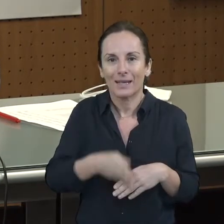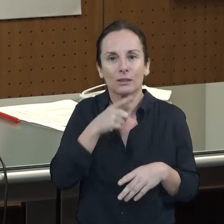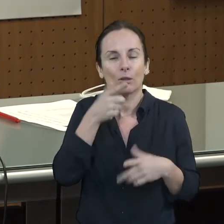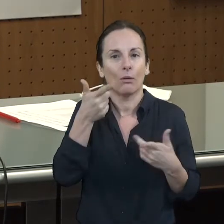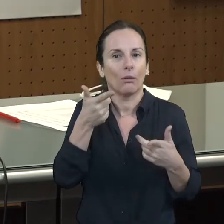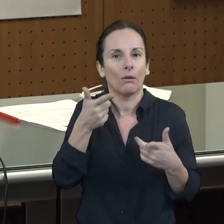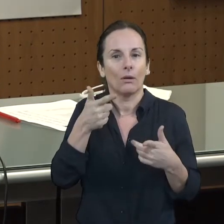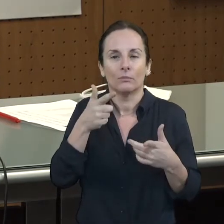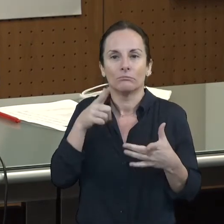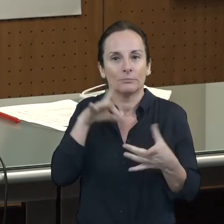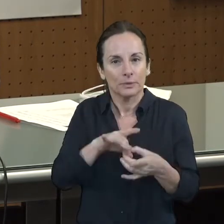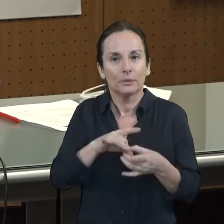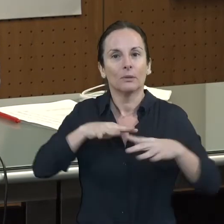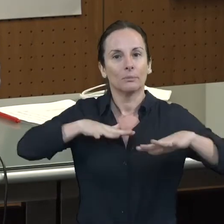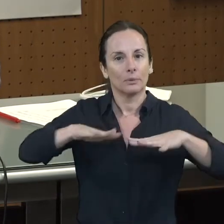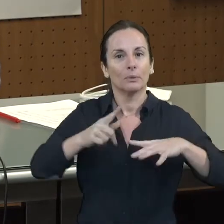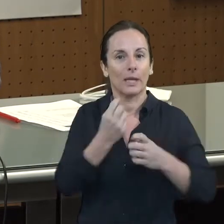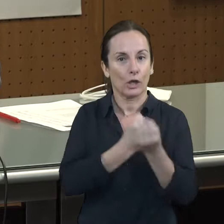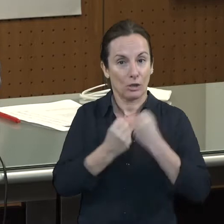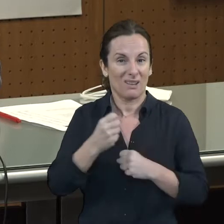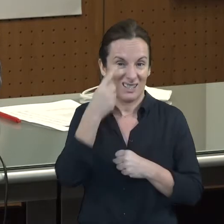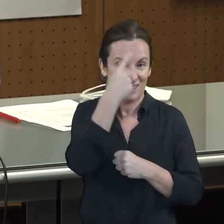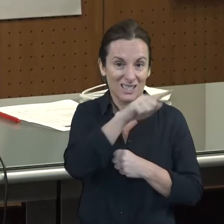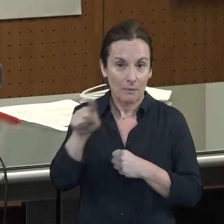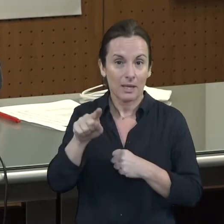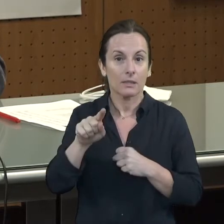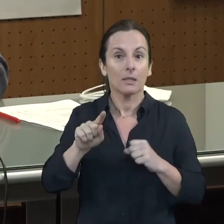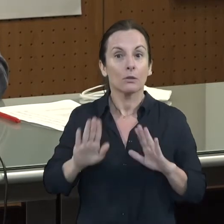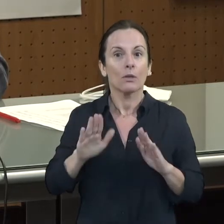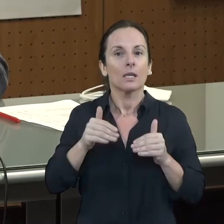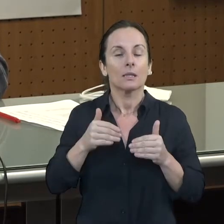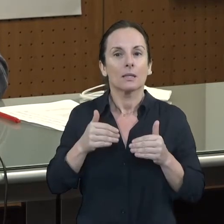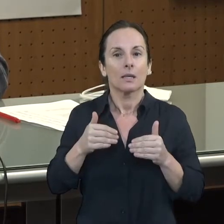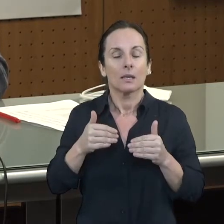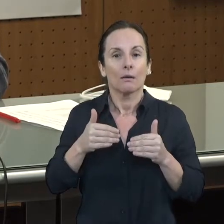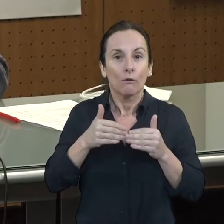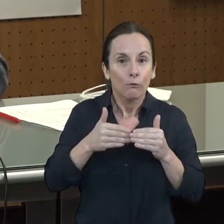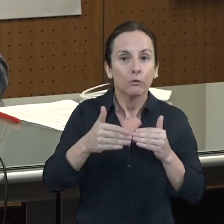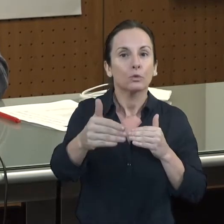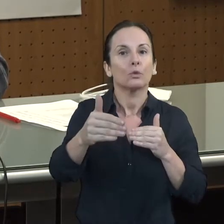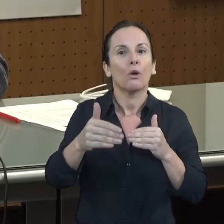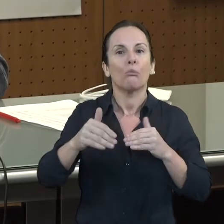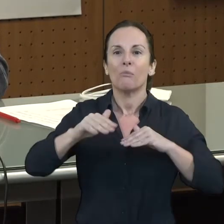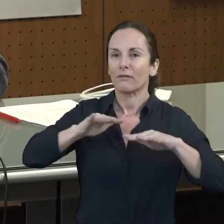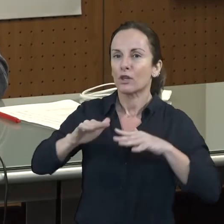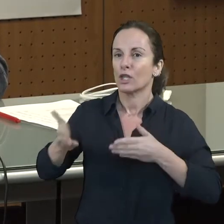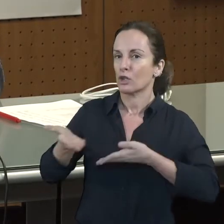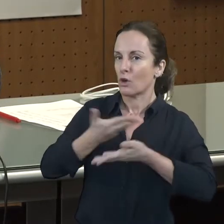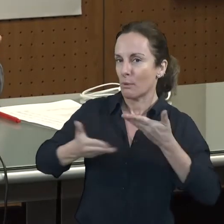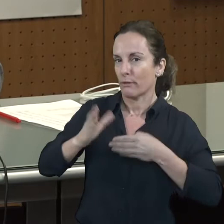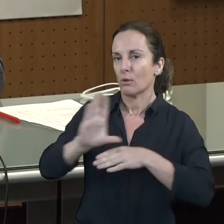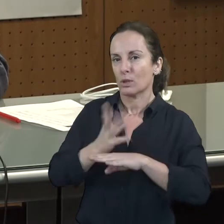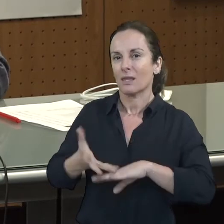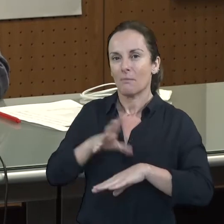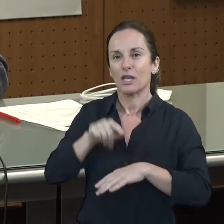posar aquest pilar a les futures accions de coordinació en el Consell de Mallorca. I volem